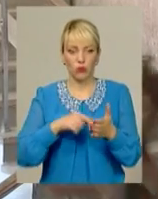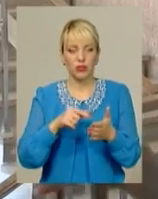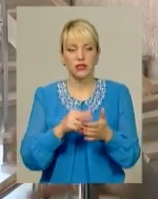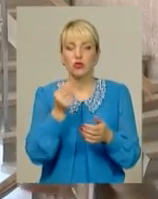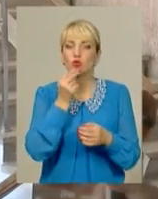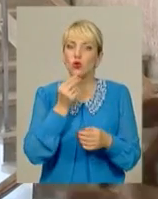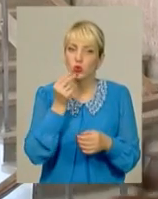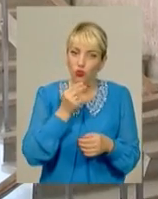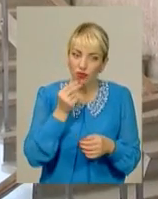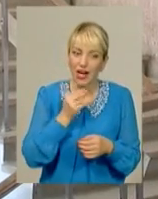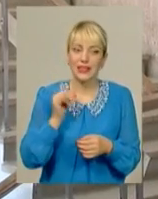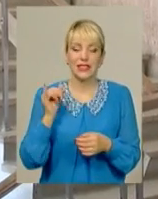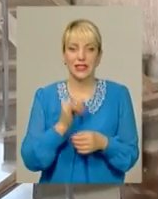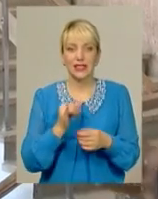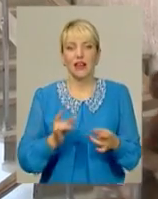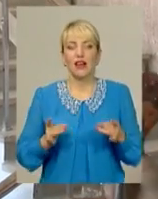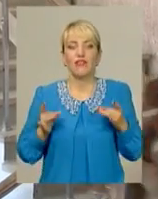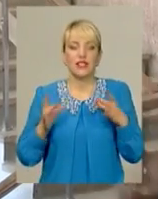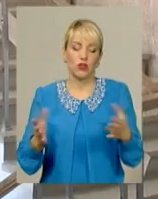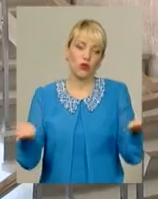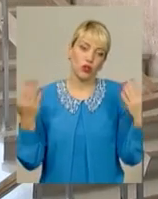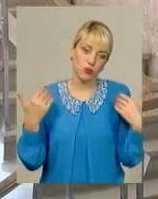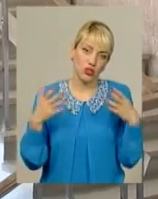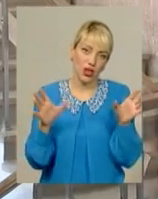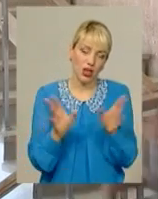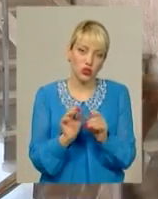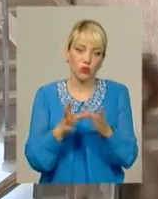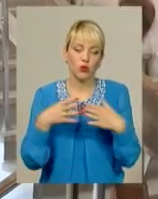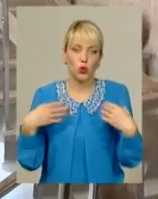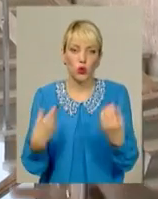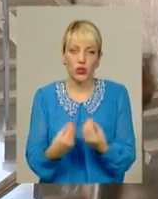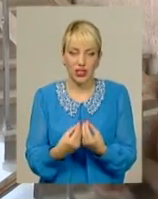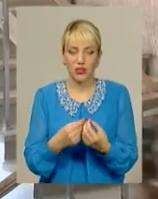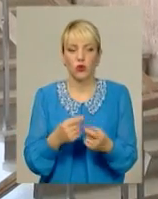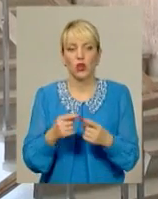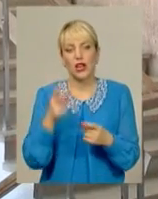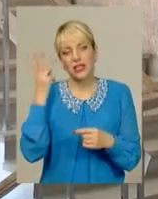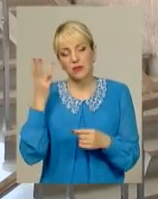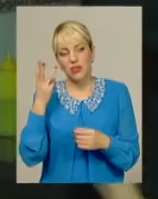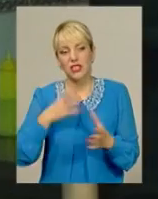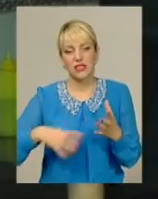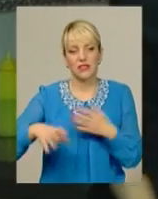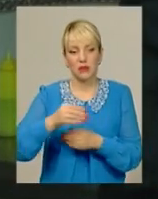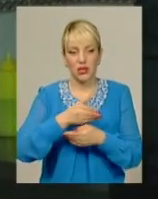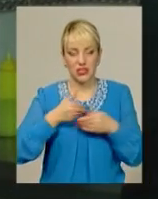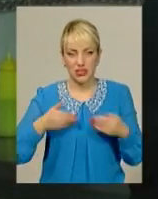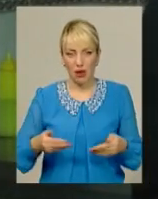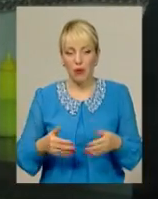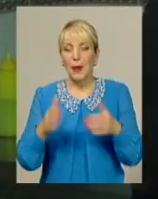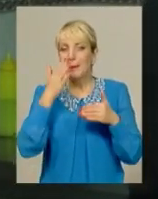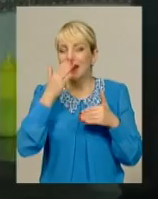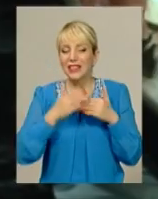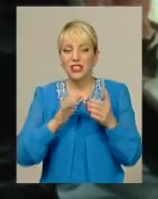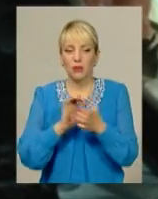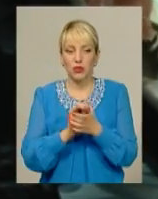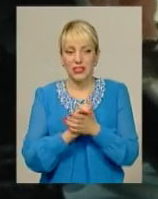скуштувати і відсвяткувати, відпочити разом з родиною, з хмельничким, з хмельничанами, з нами всіма». Ближче познайомитися з